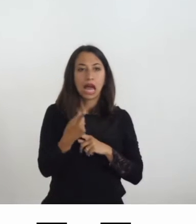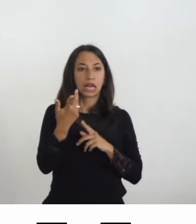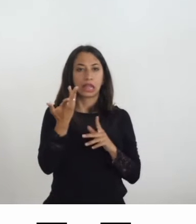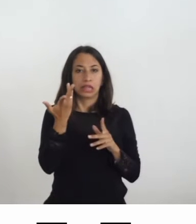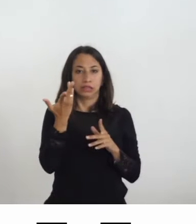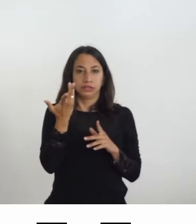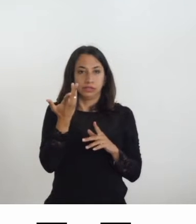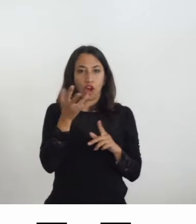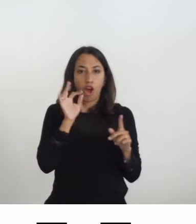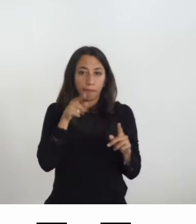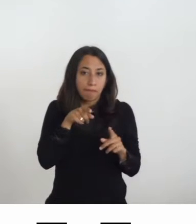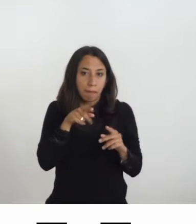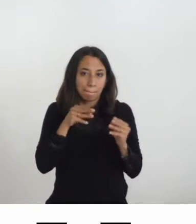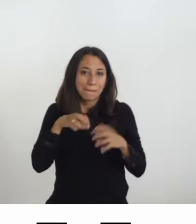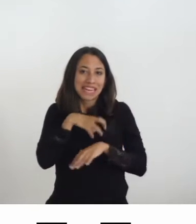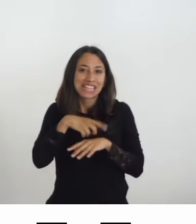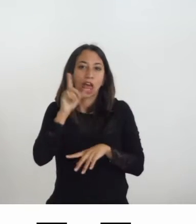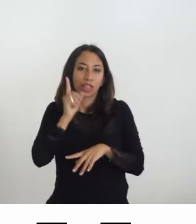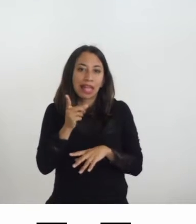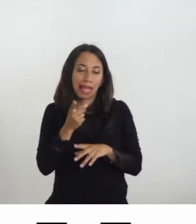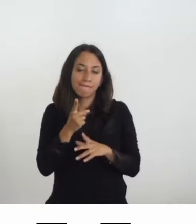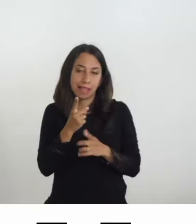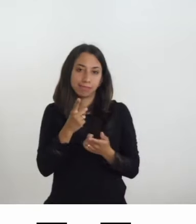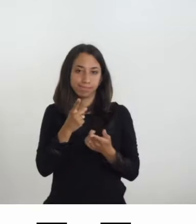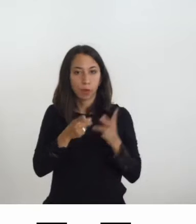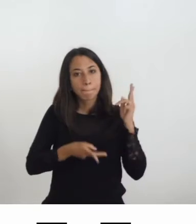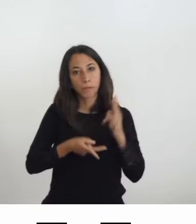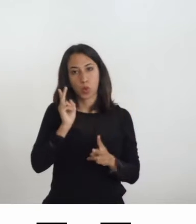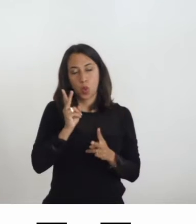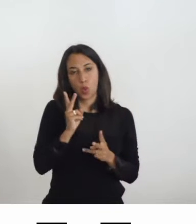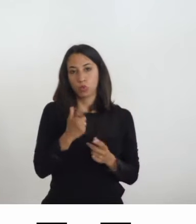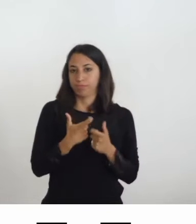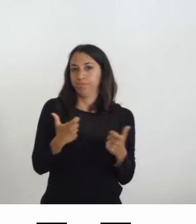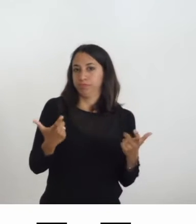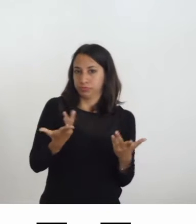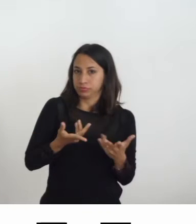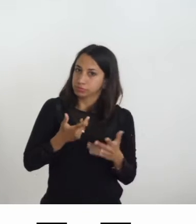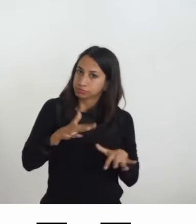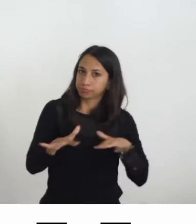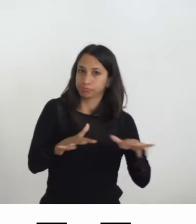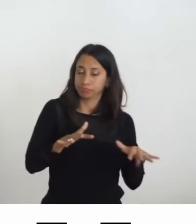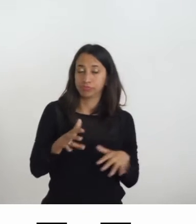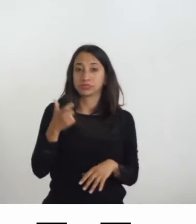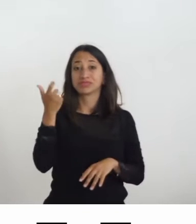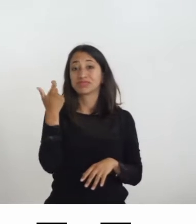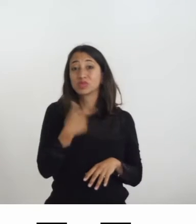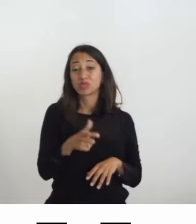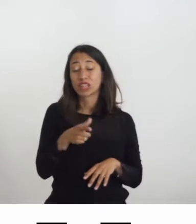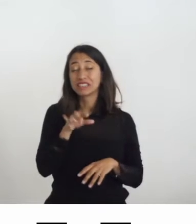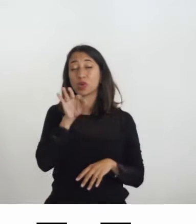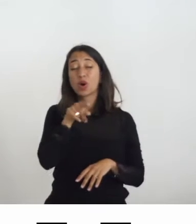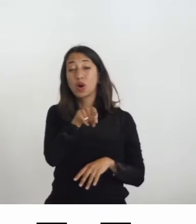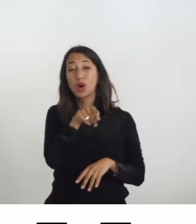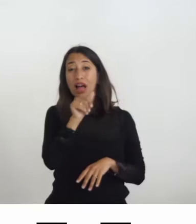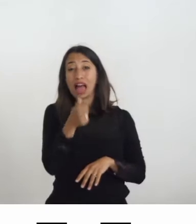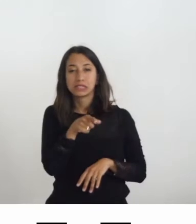Ministero sembra essere propositivo perché dice che l'accessibilità costituisce ancora oggi una criticità e